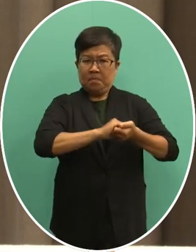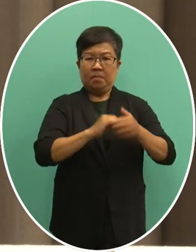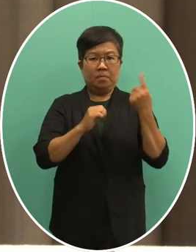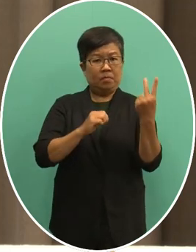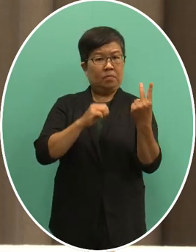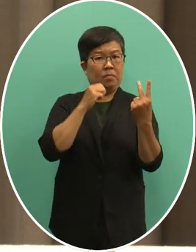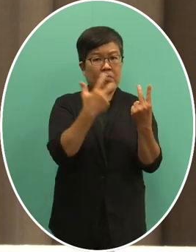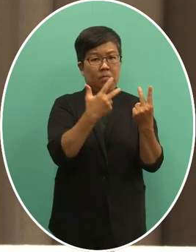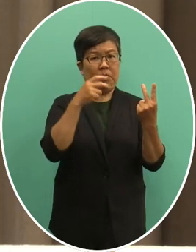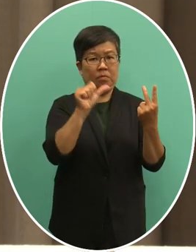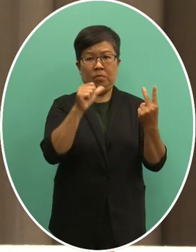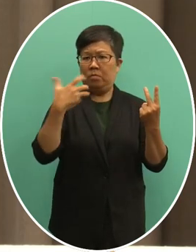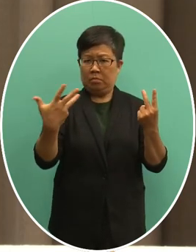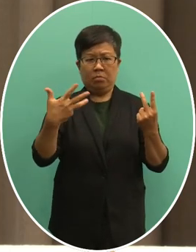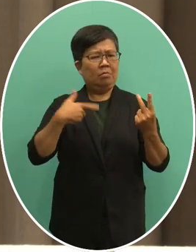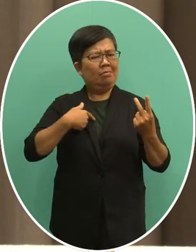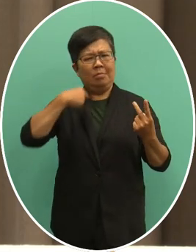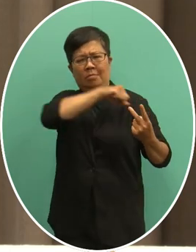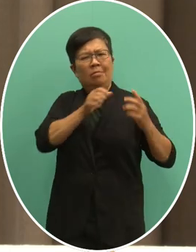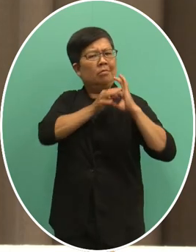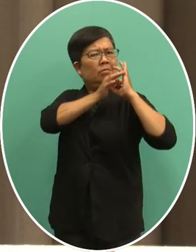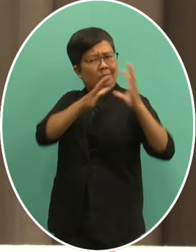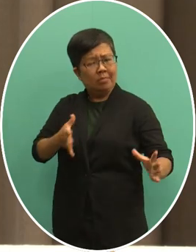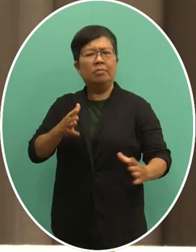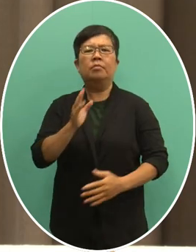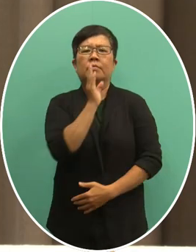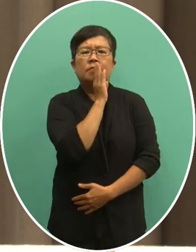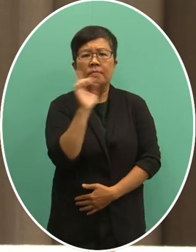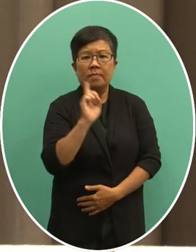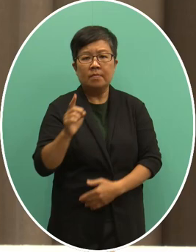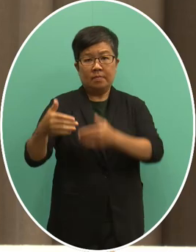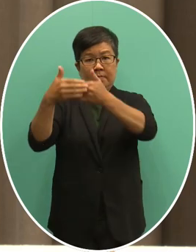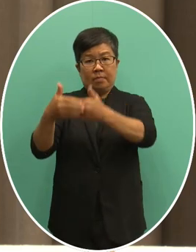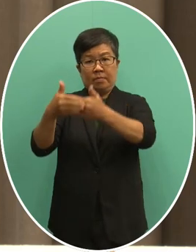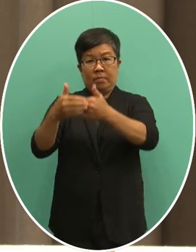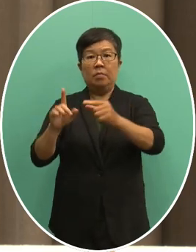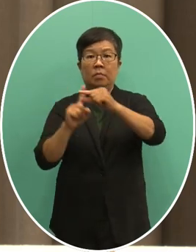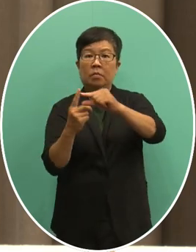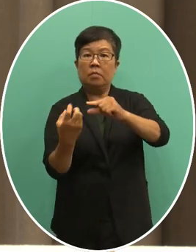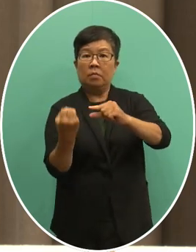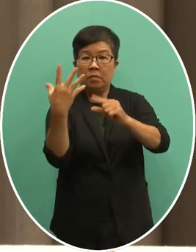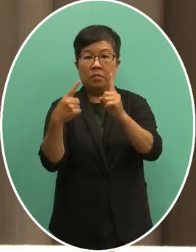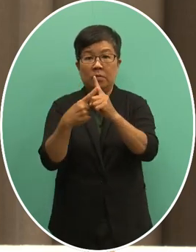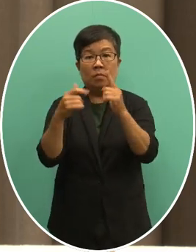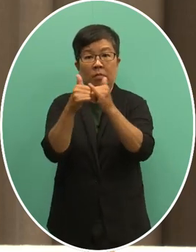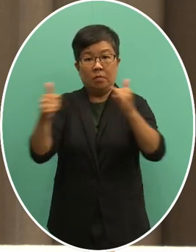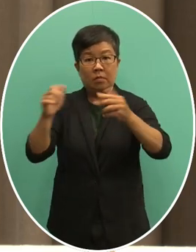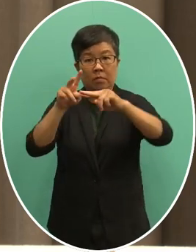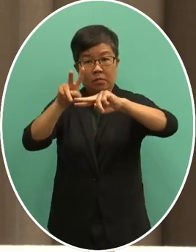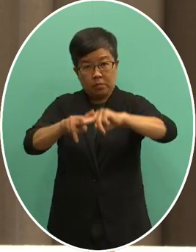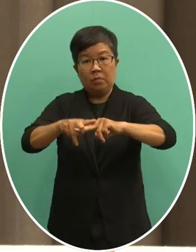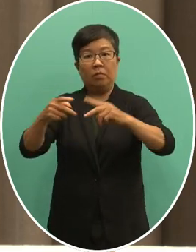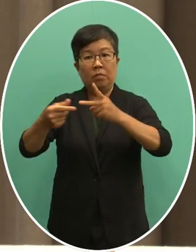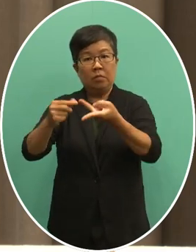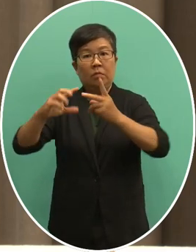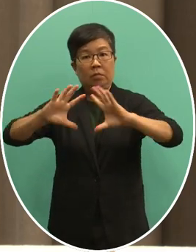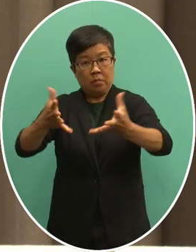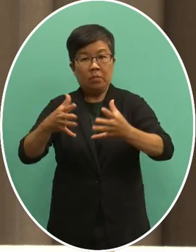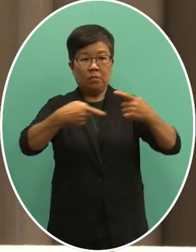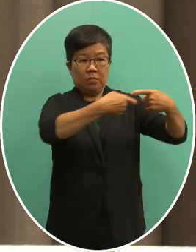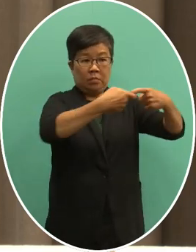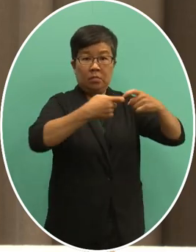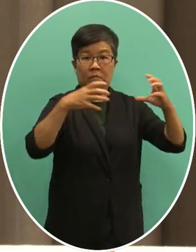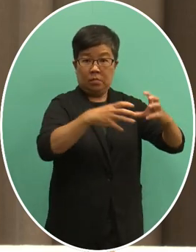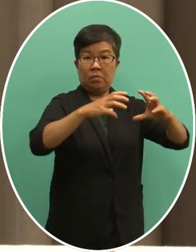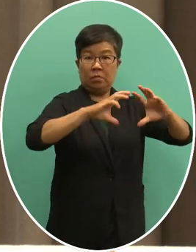与台湾没有关系也没有授权中华人民共和国在联合国的体系代表